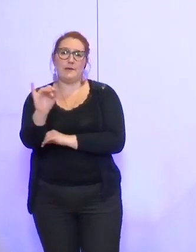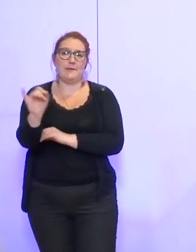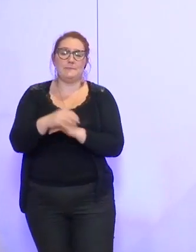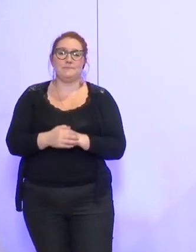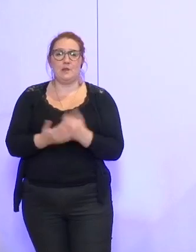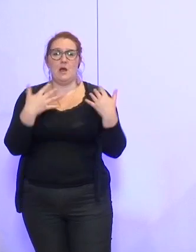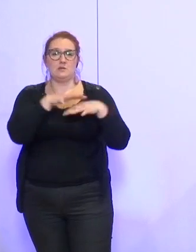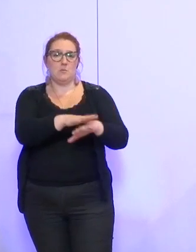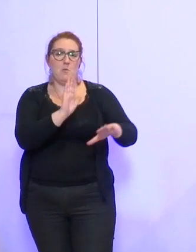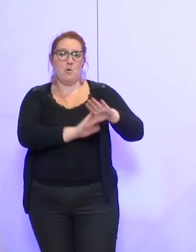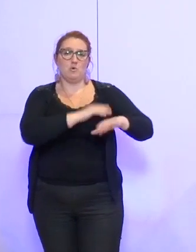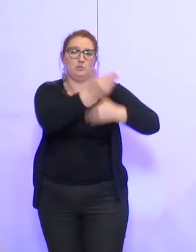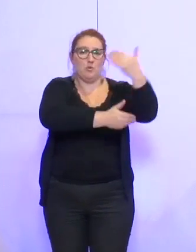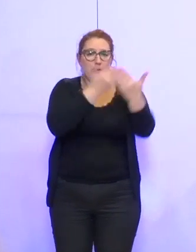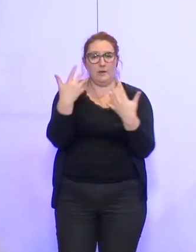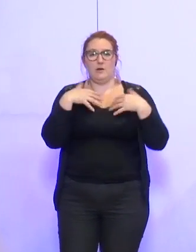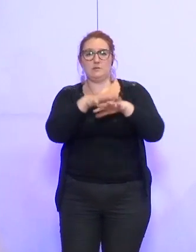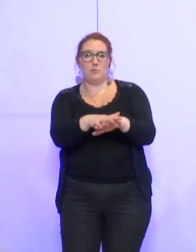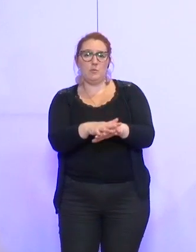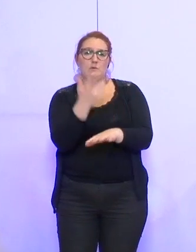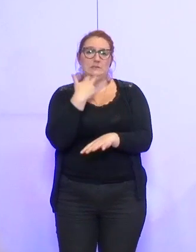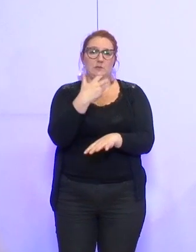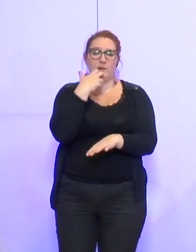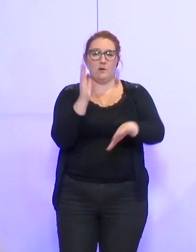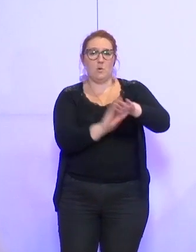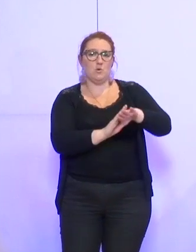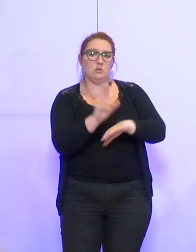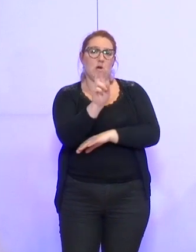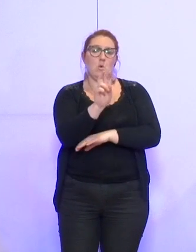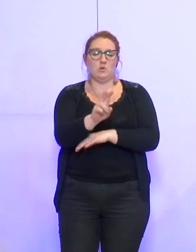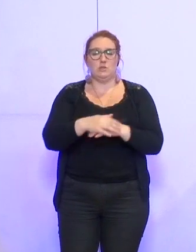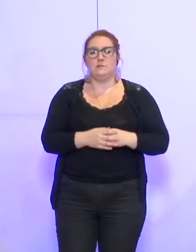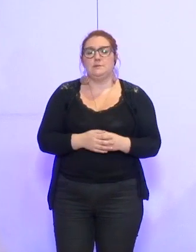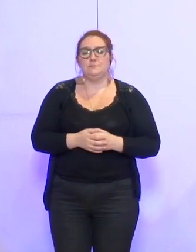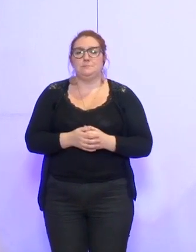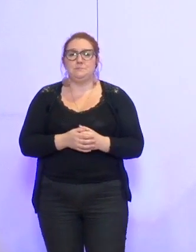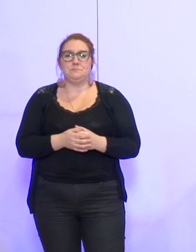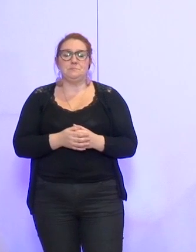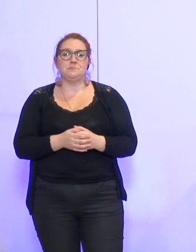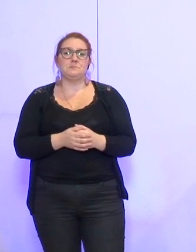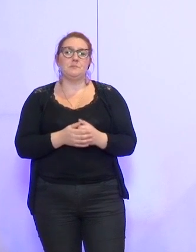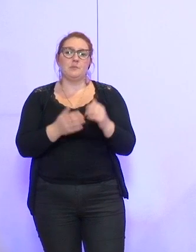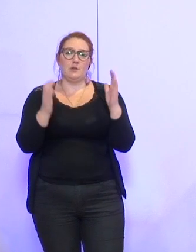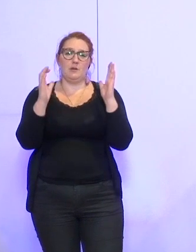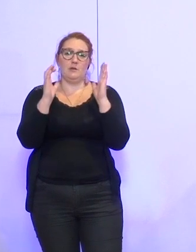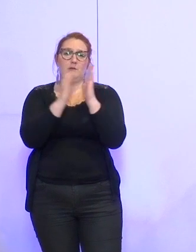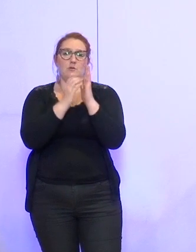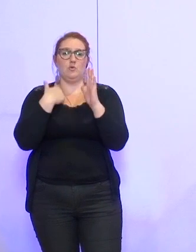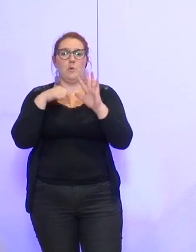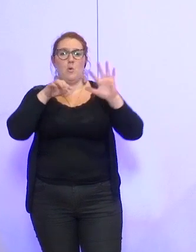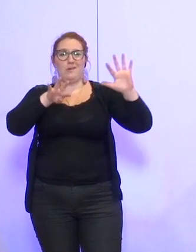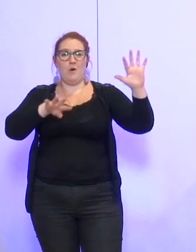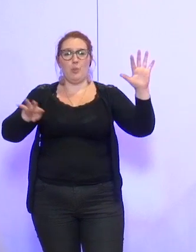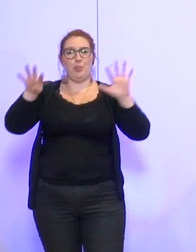Le rassemblement de gauche et de progrès. Le rassemblement citoyen de la gauche et des écologistes. La délibération numéro 49.